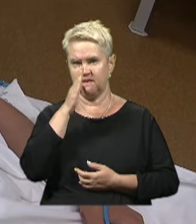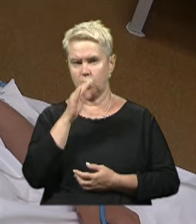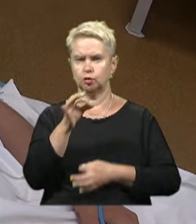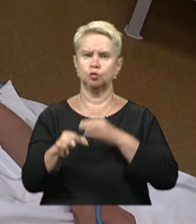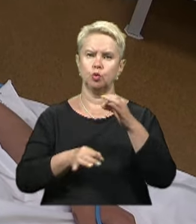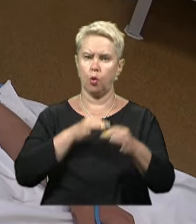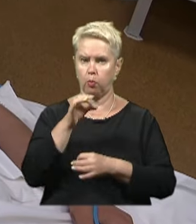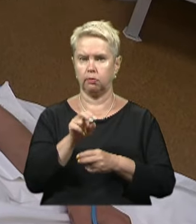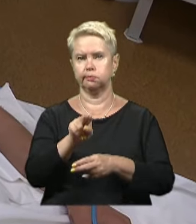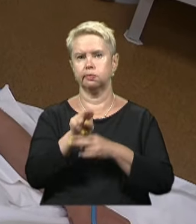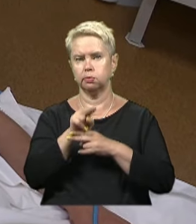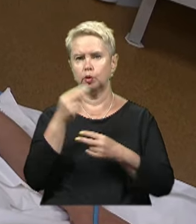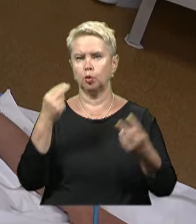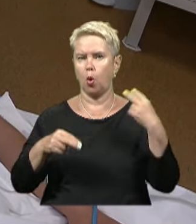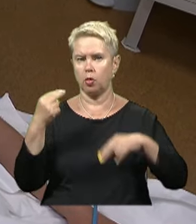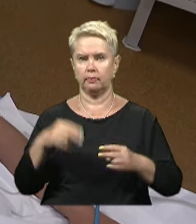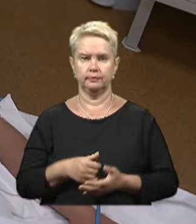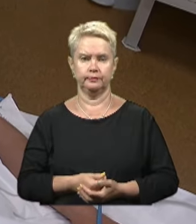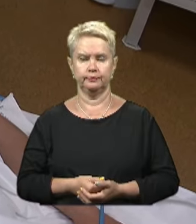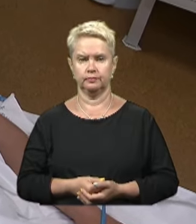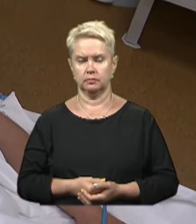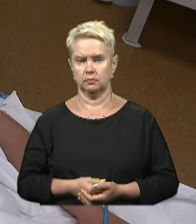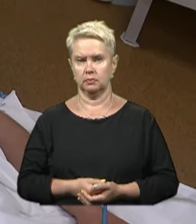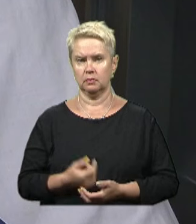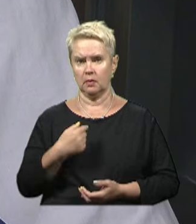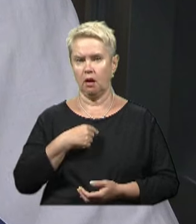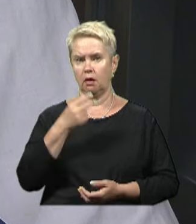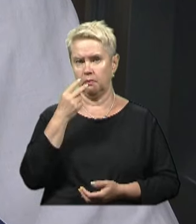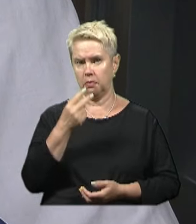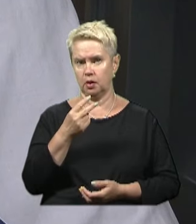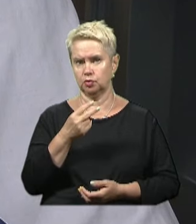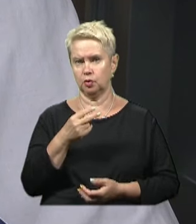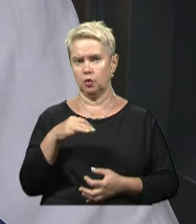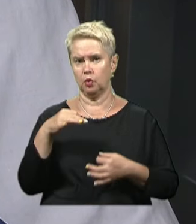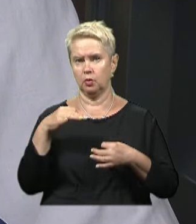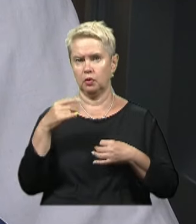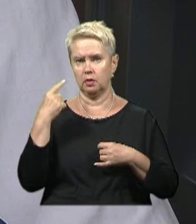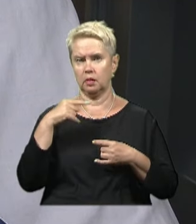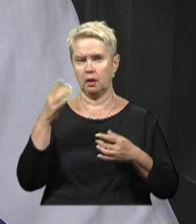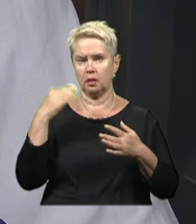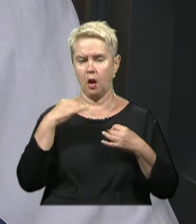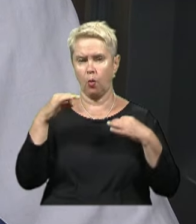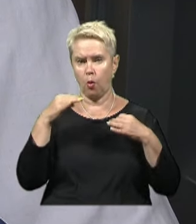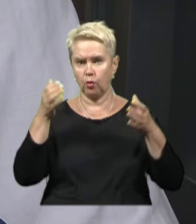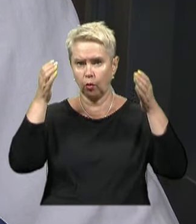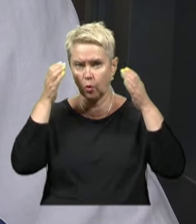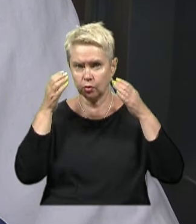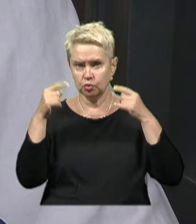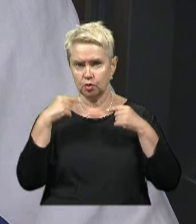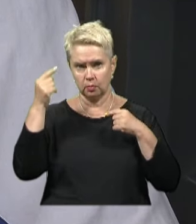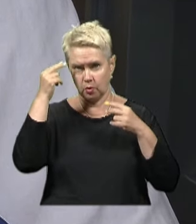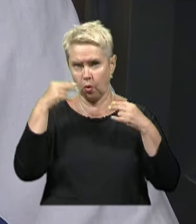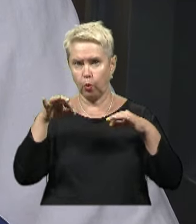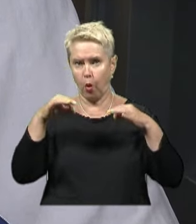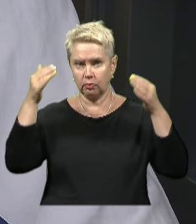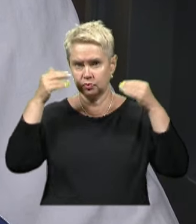цілу добу атакував їх дронами. Ми вже ховалися, хто не бачив. По сучі, кліонки брав на голову, на себе накладав, щоб мене дрон не